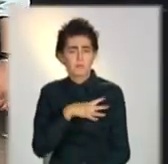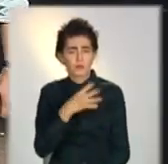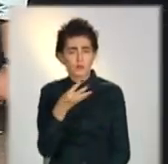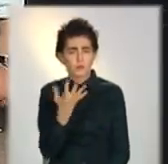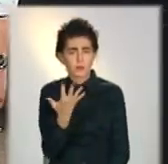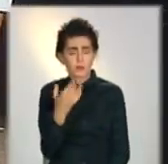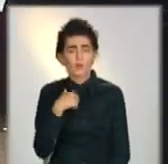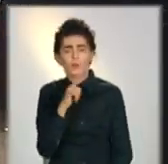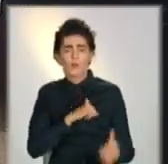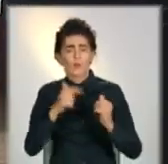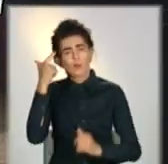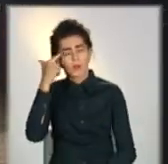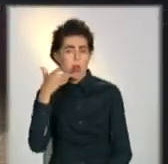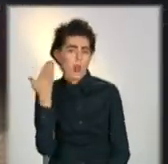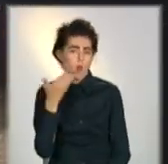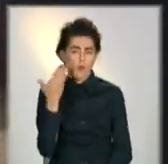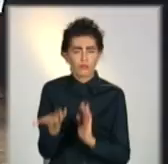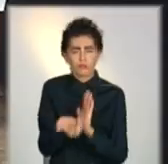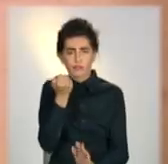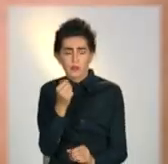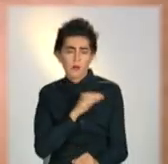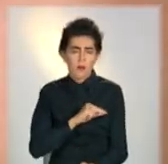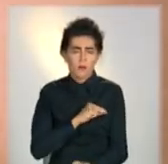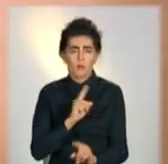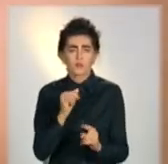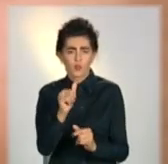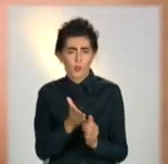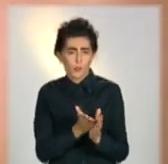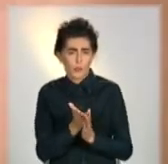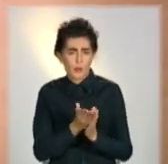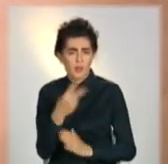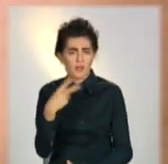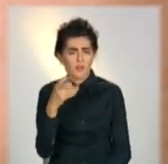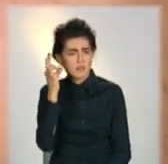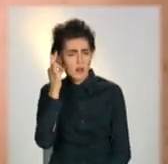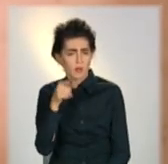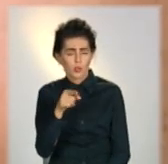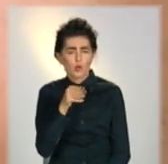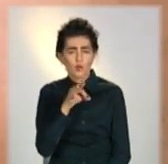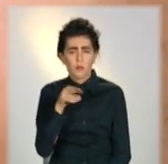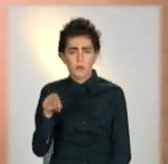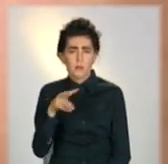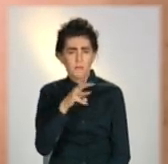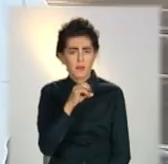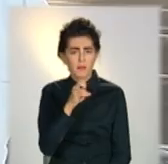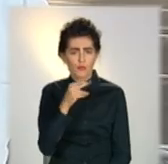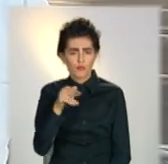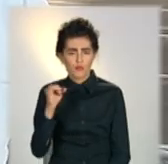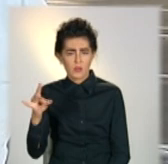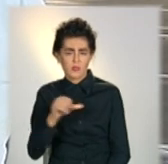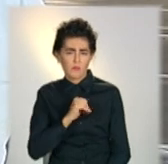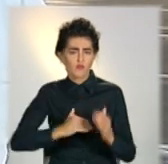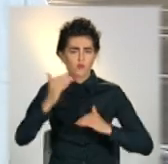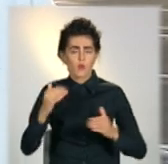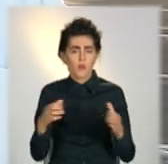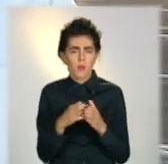і думав, легко знайде нову роботу, адже мав 20-річний досвід топ-менеджера у провідних компаніях. Усі попитки,